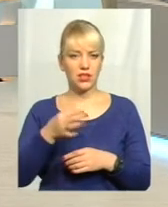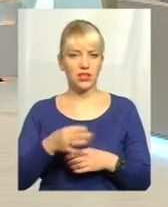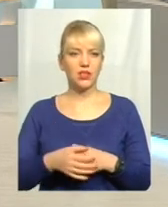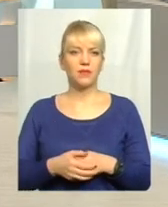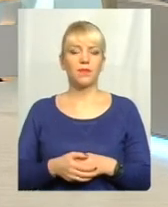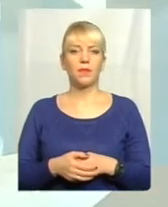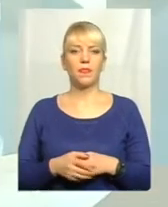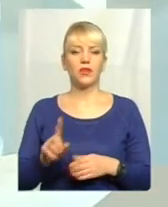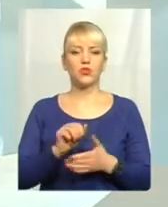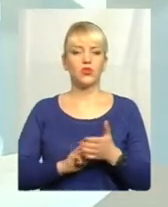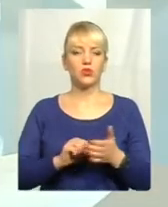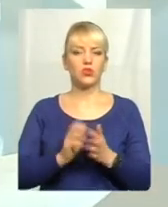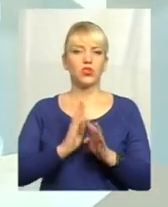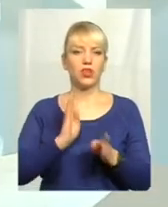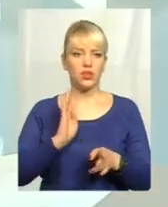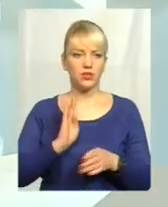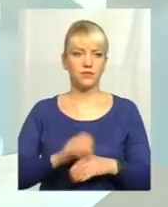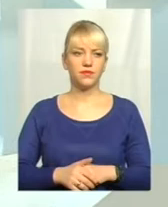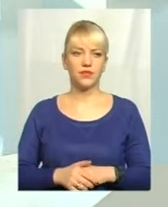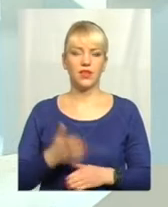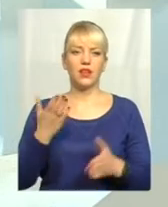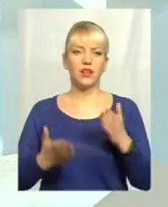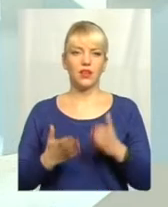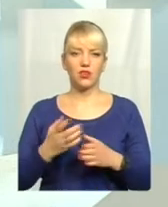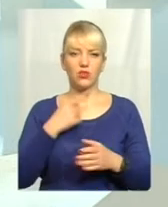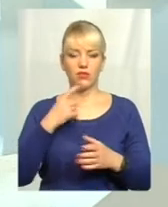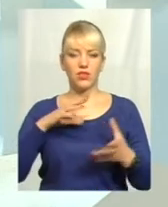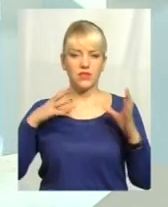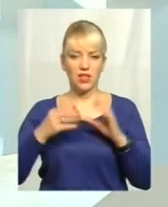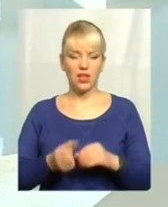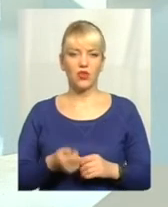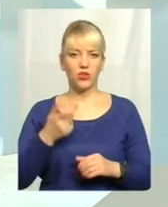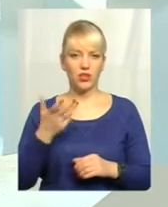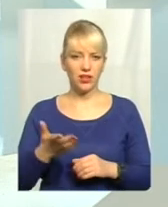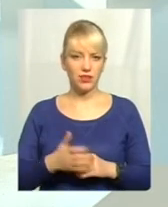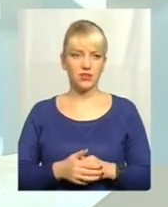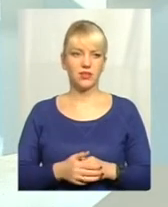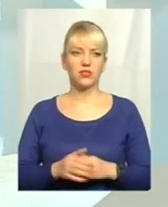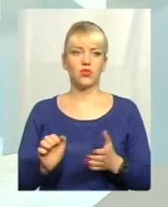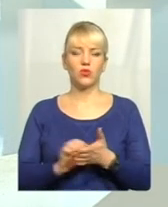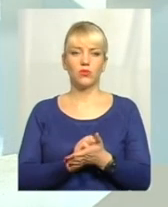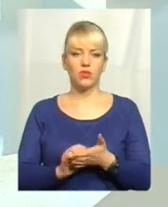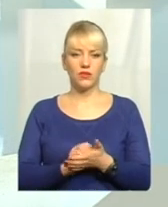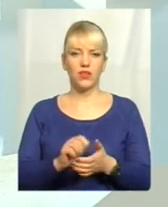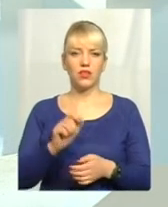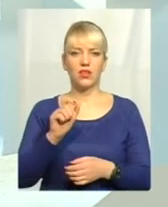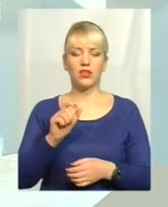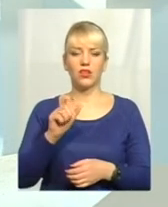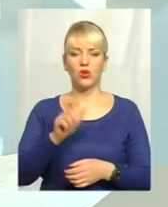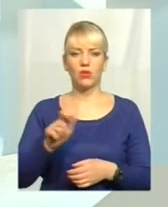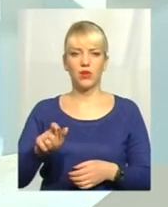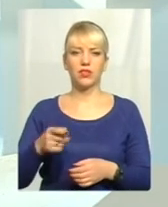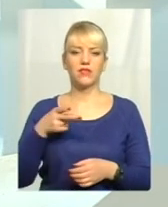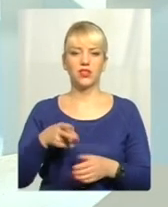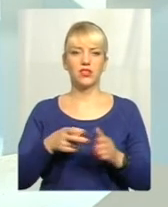приводу черг, ну, знову ж таки, якщо брати в загальній кількості, наприклад, документування громадян, 2017